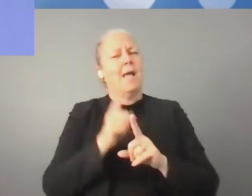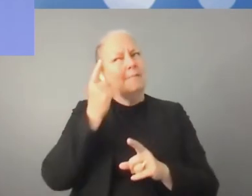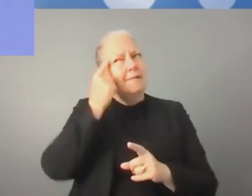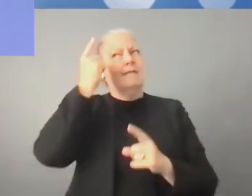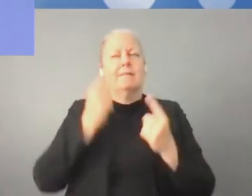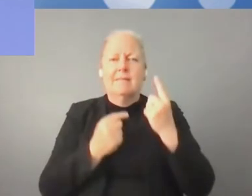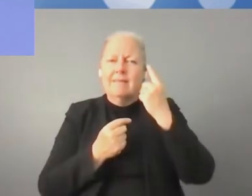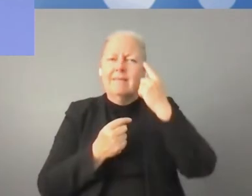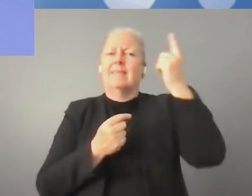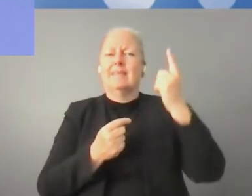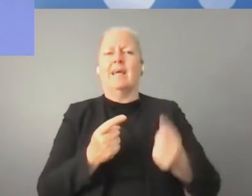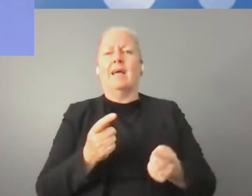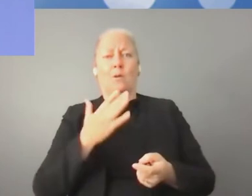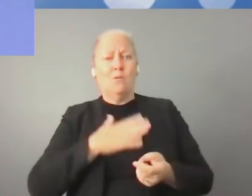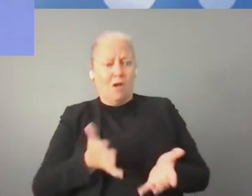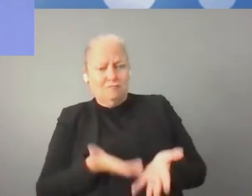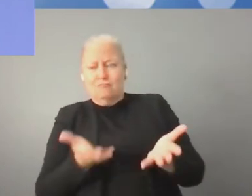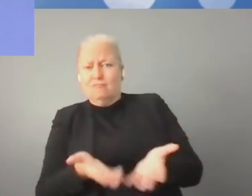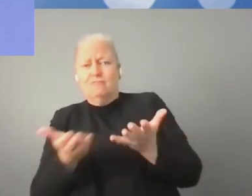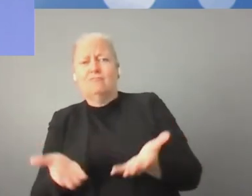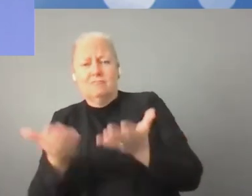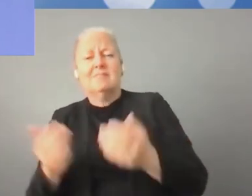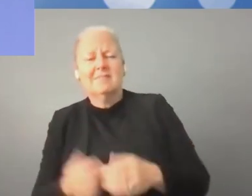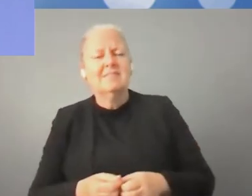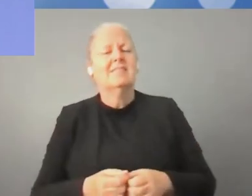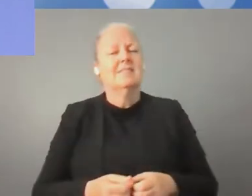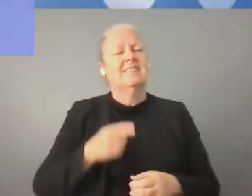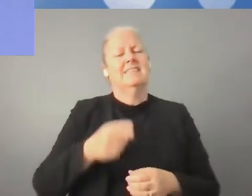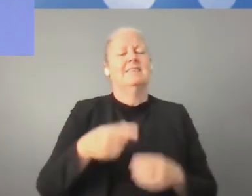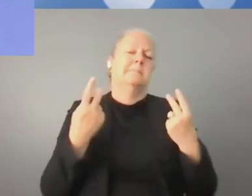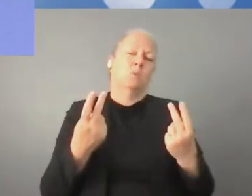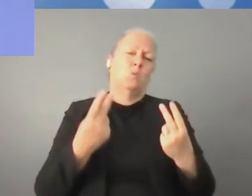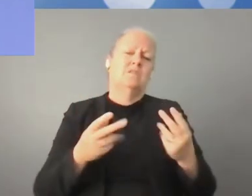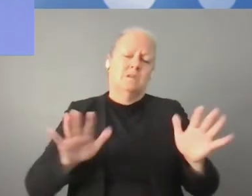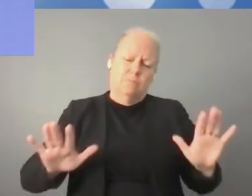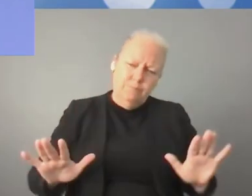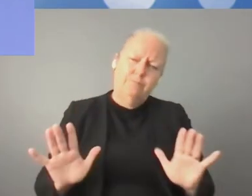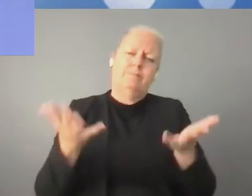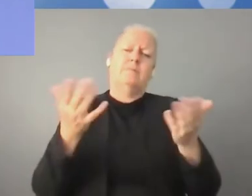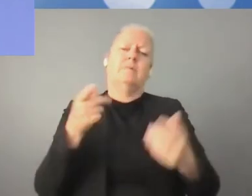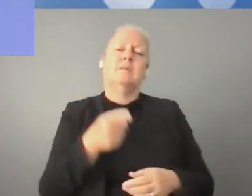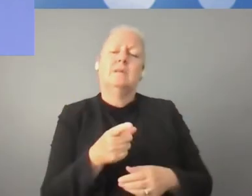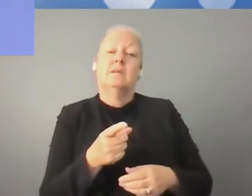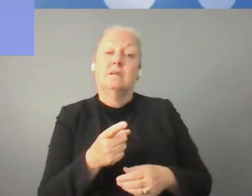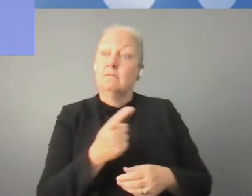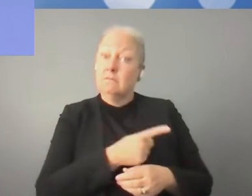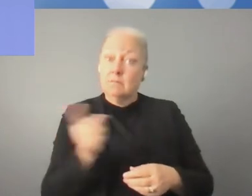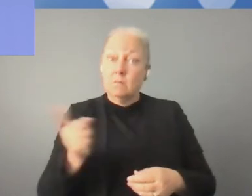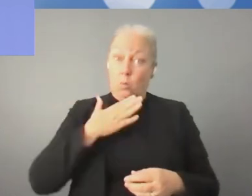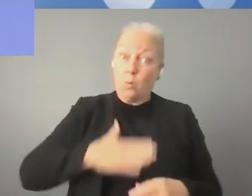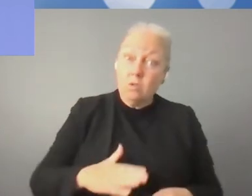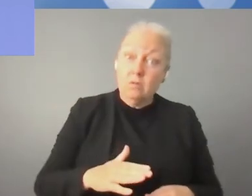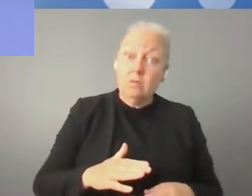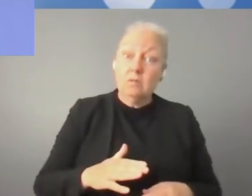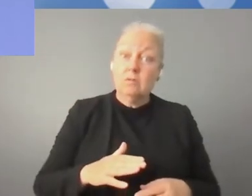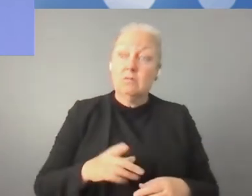-upów do innowacji. Musimy raczej zachęcać ludzi do tworzenia start-upów. To